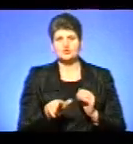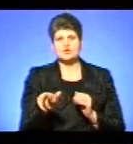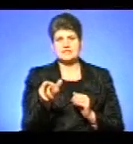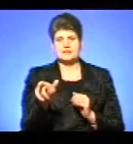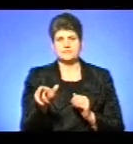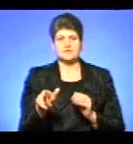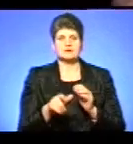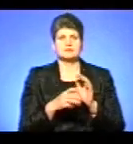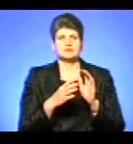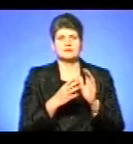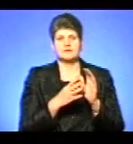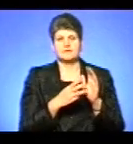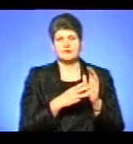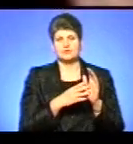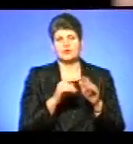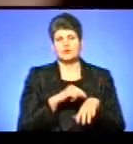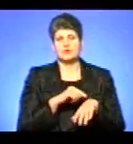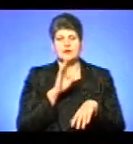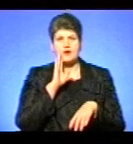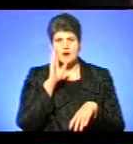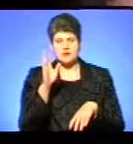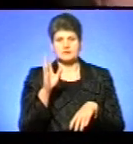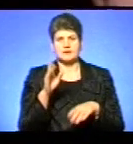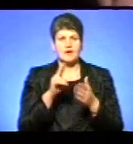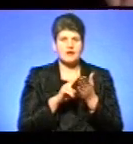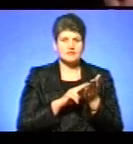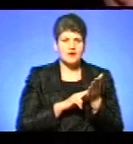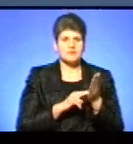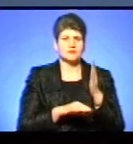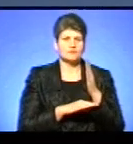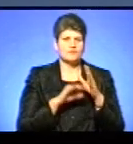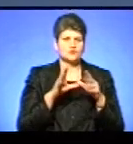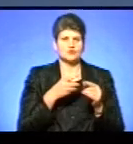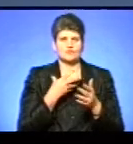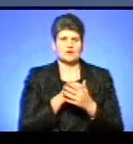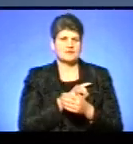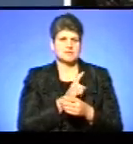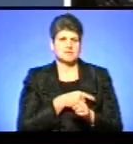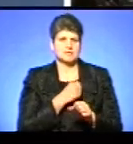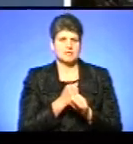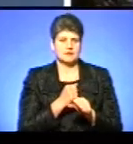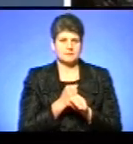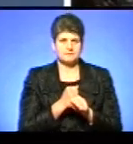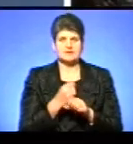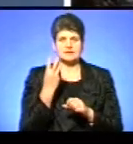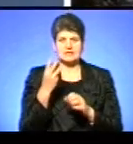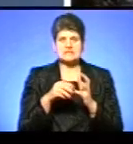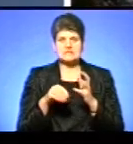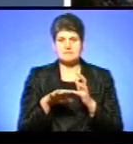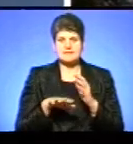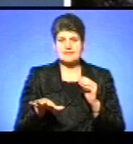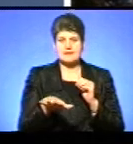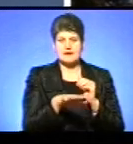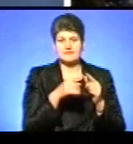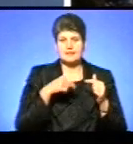бочка, дрова, канапки, все своїми силами. Три земельні ділянки навколо